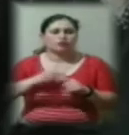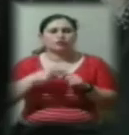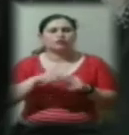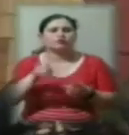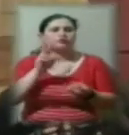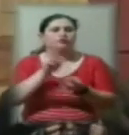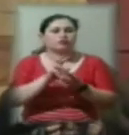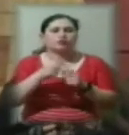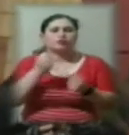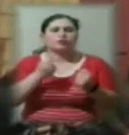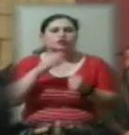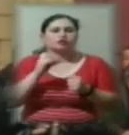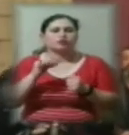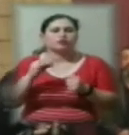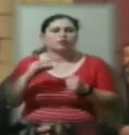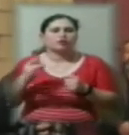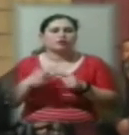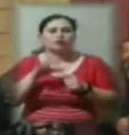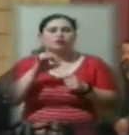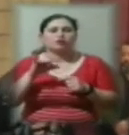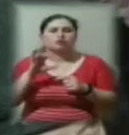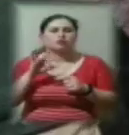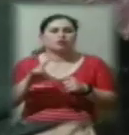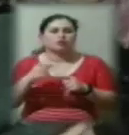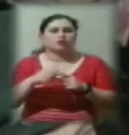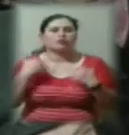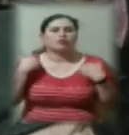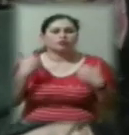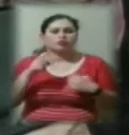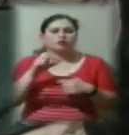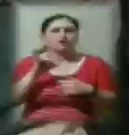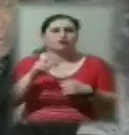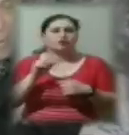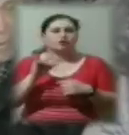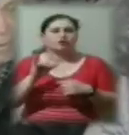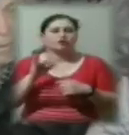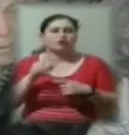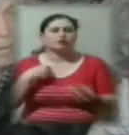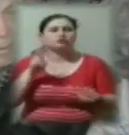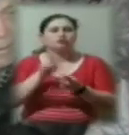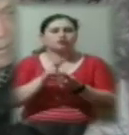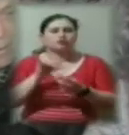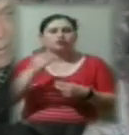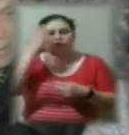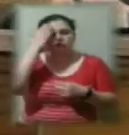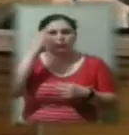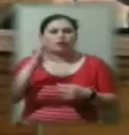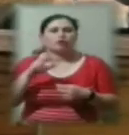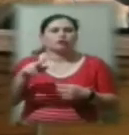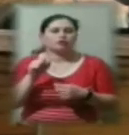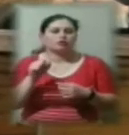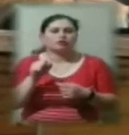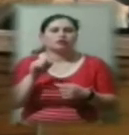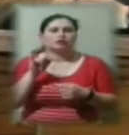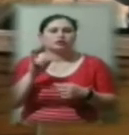комплектація, що є орендарем потужності Херсонського заводу карданних валів, зустрілися із головою облдержадміністрації та начальником